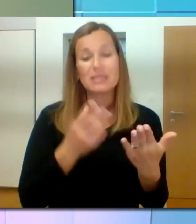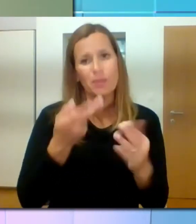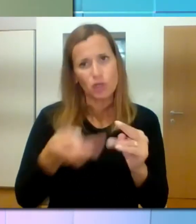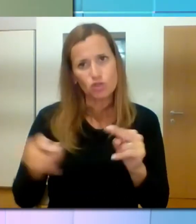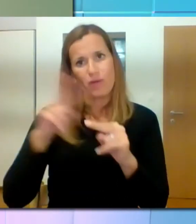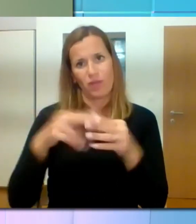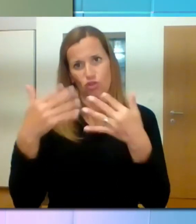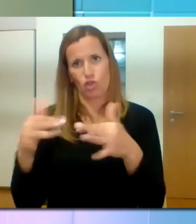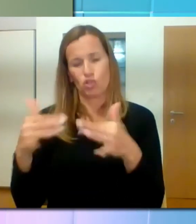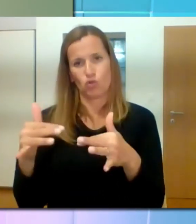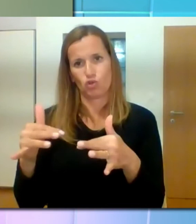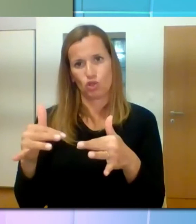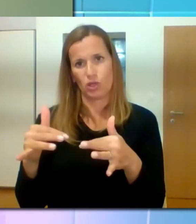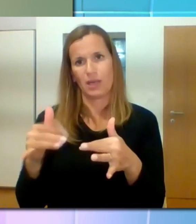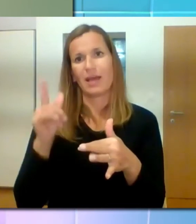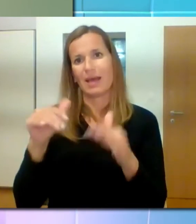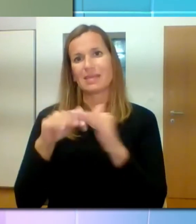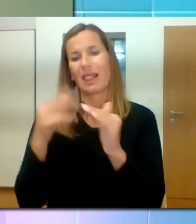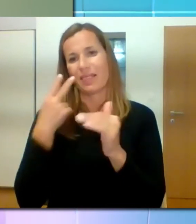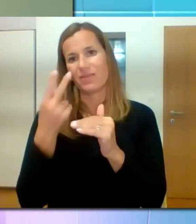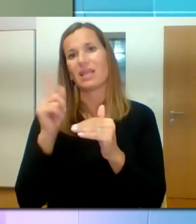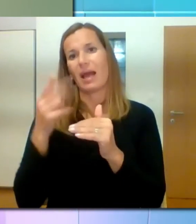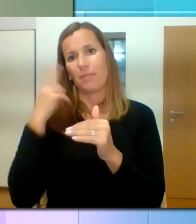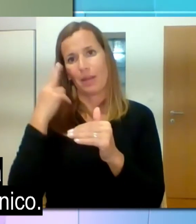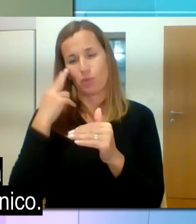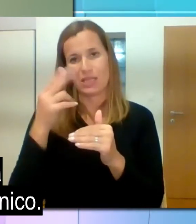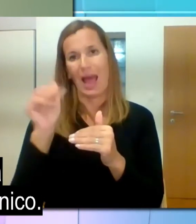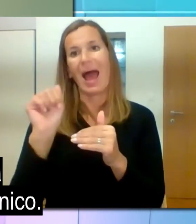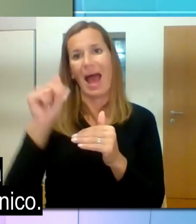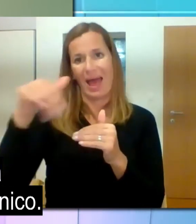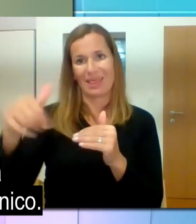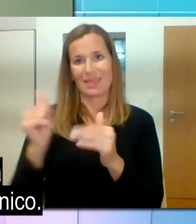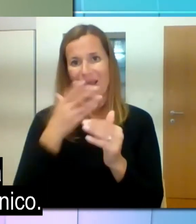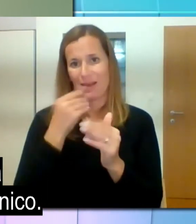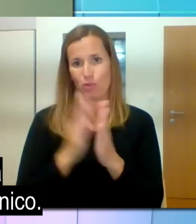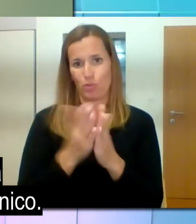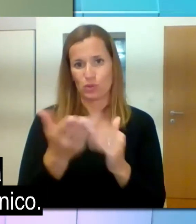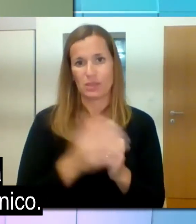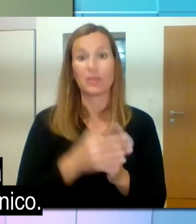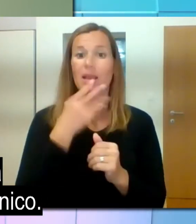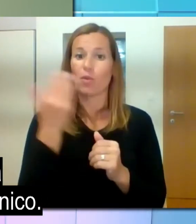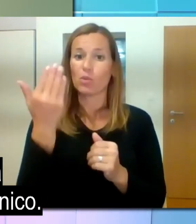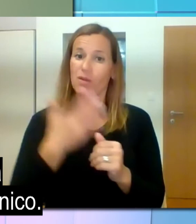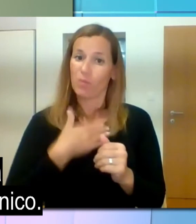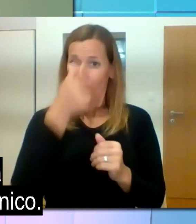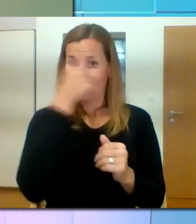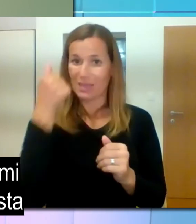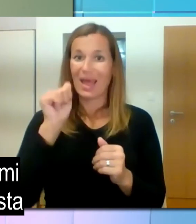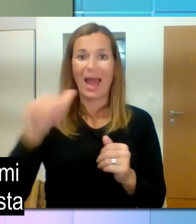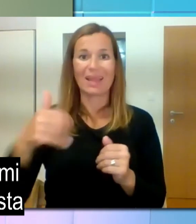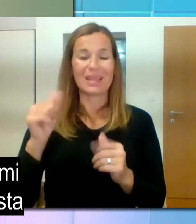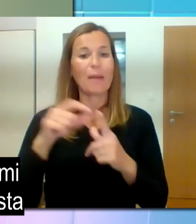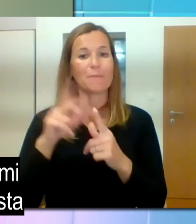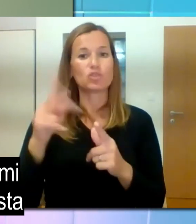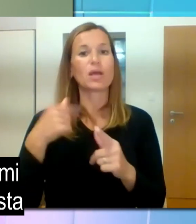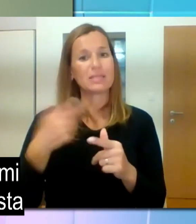mojem imenu Anja Pišek. Sem zaposlenila na skladu z Aleksandru Kuharca sodelovki. Je dala lepo istočnico,